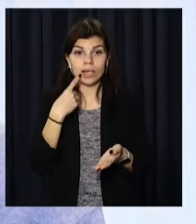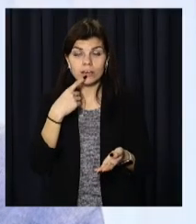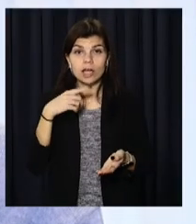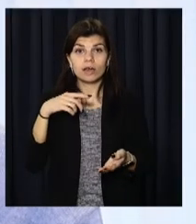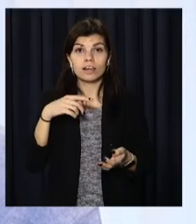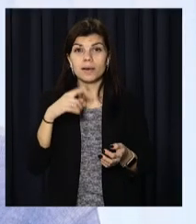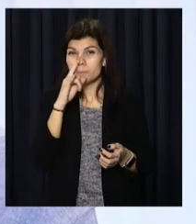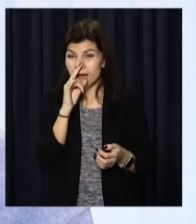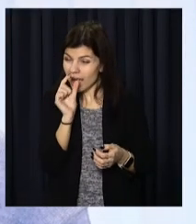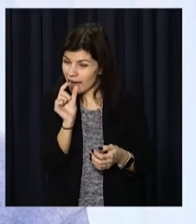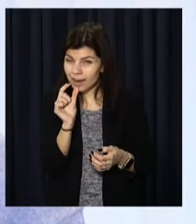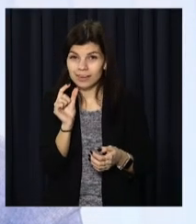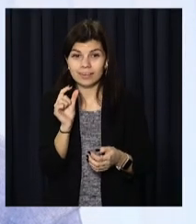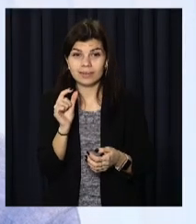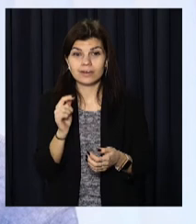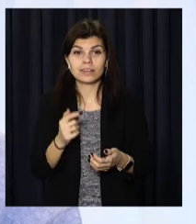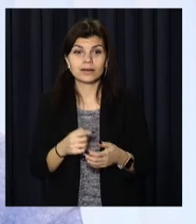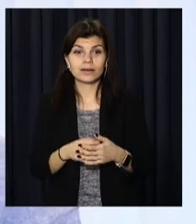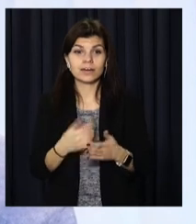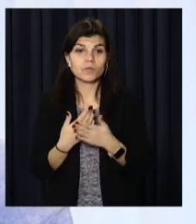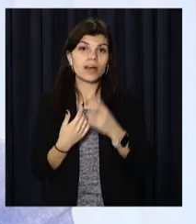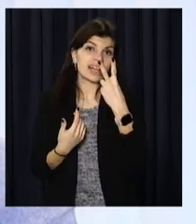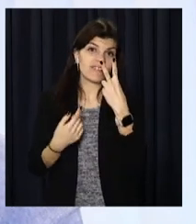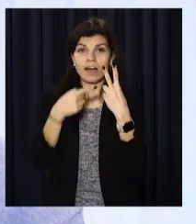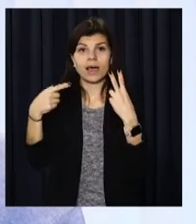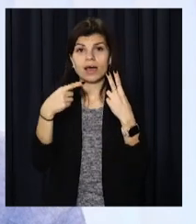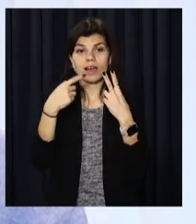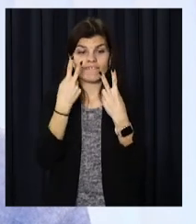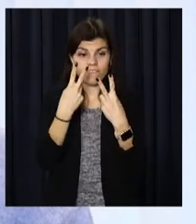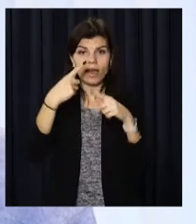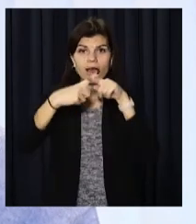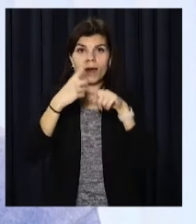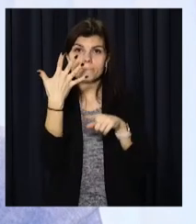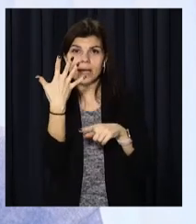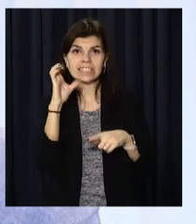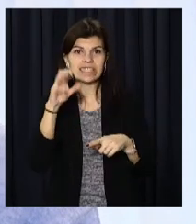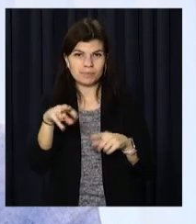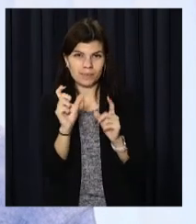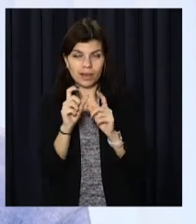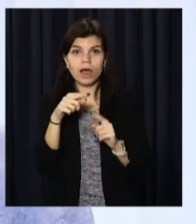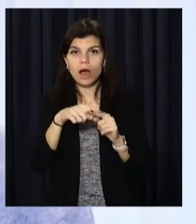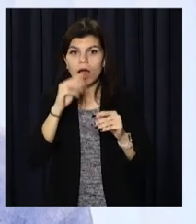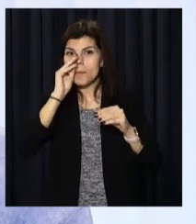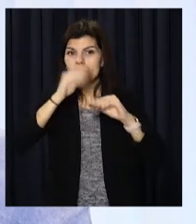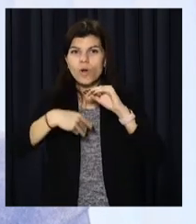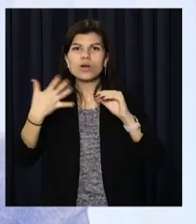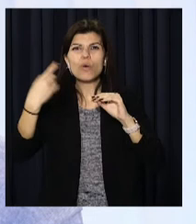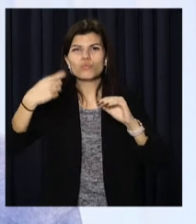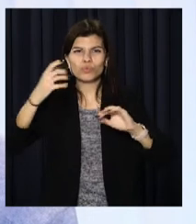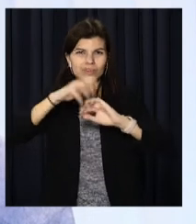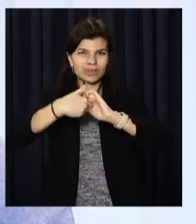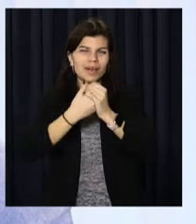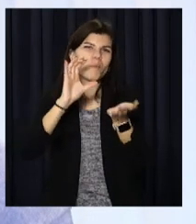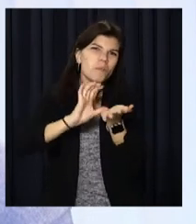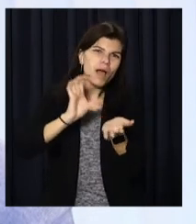дуже маленьке устройство, наприклад, 2 на 5 сантиметрів. І воно маскирується під якийсь мусор, під якийсь